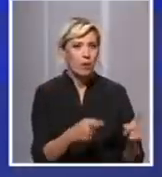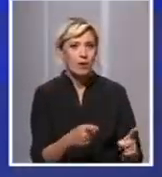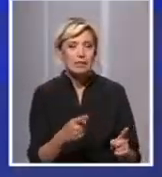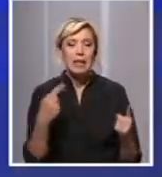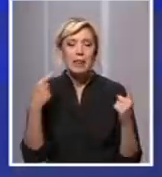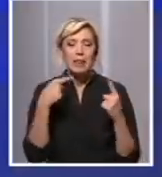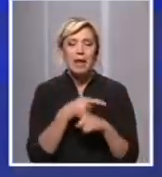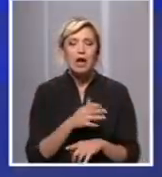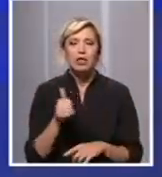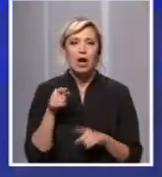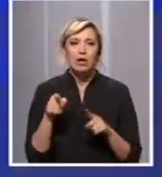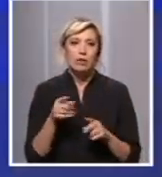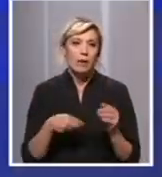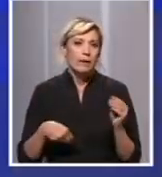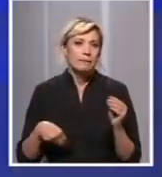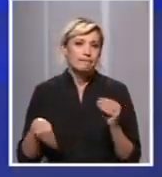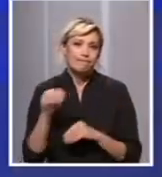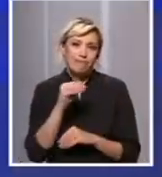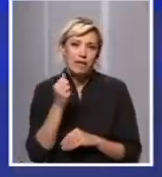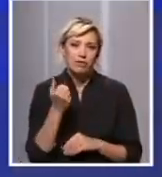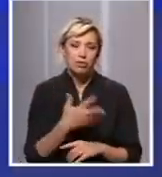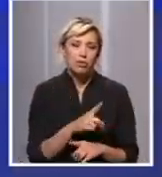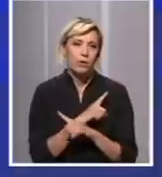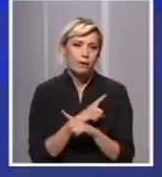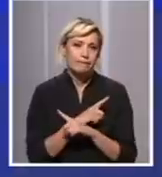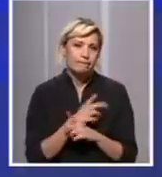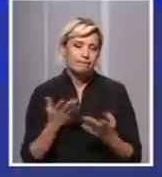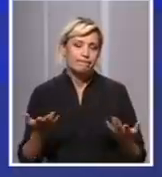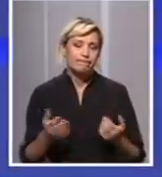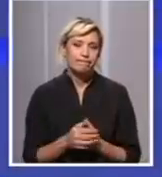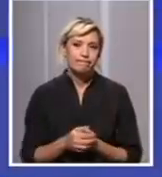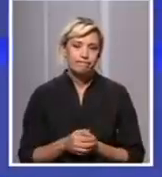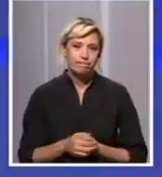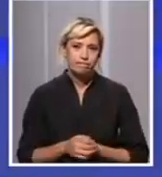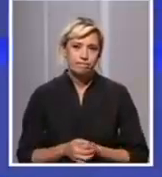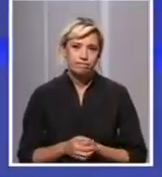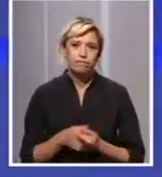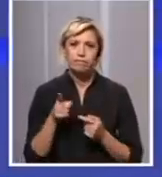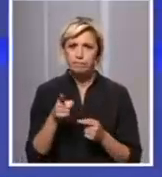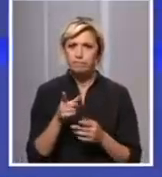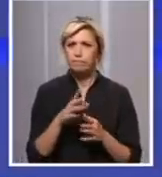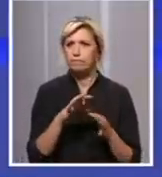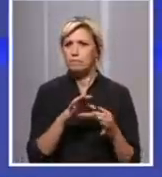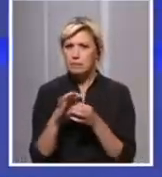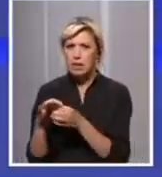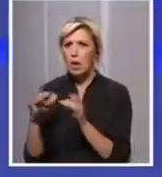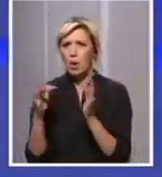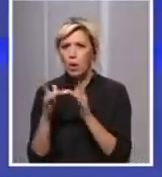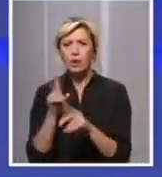nažalost, rezultiralo i sa najvećim brojem fatalnih ishoda. I pratite prezvodstvo situaciju tamo, da li se